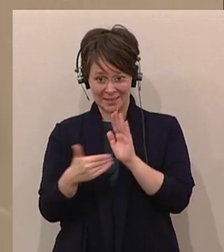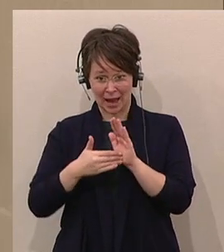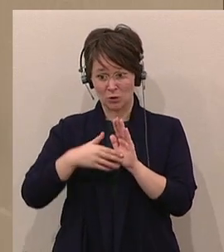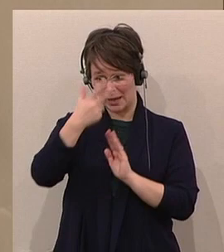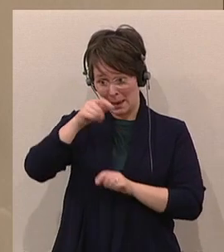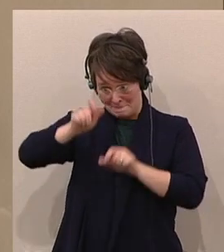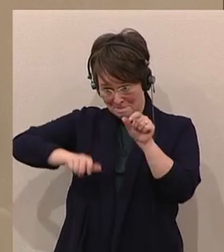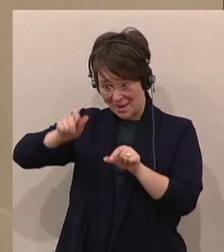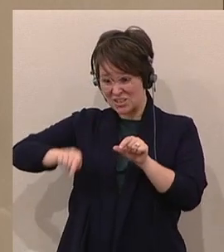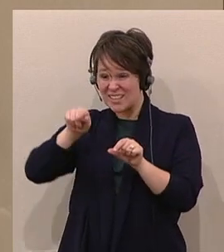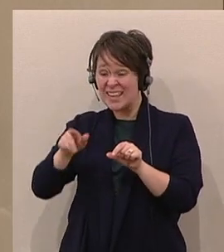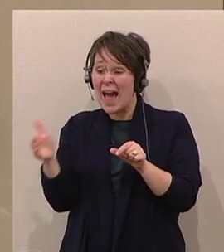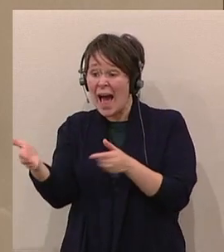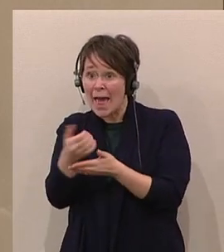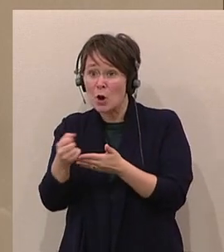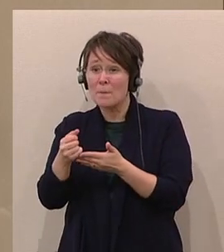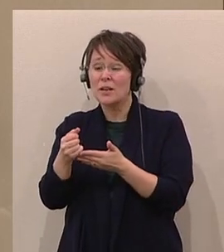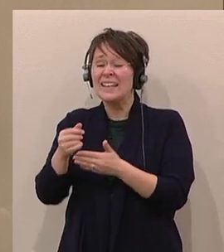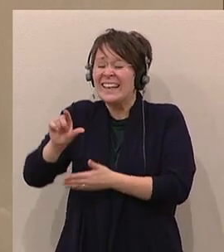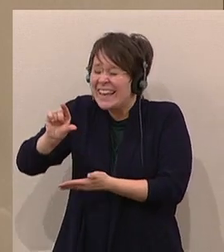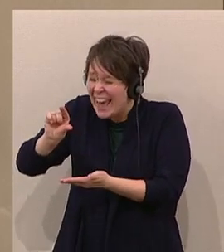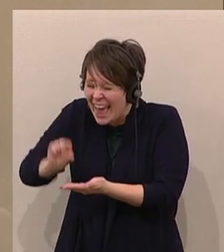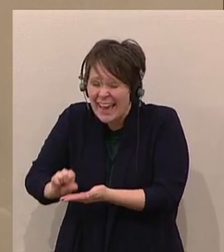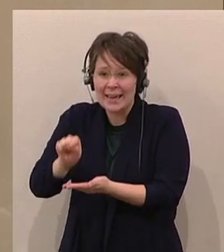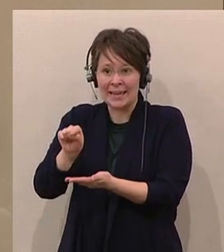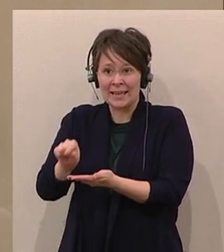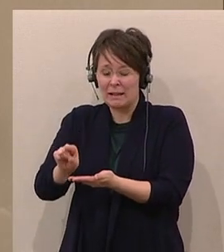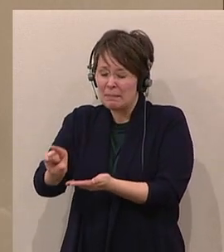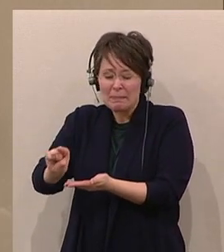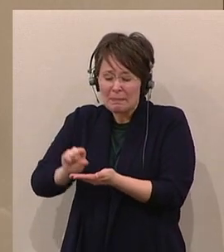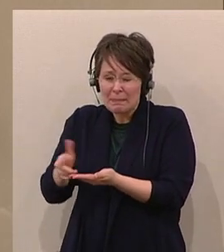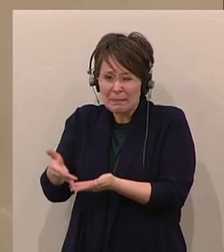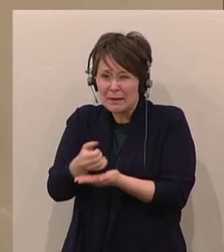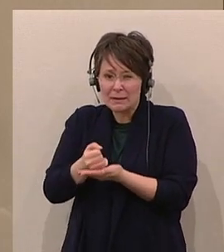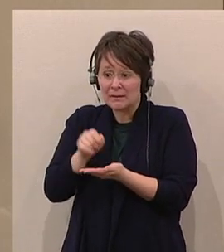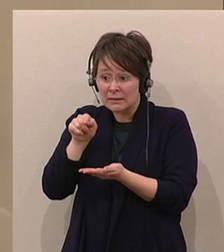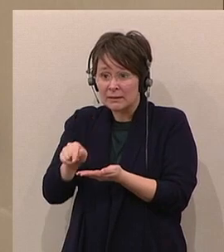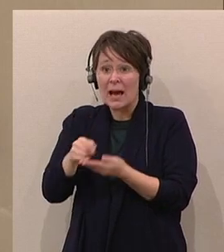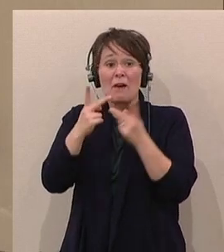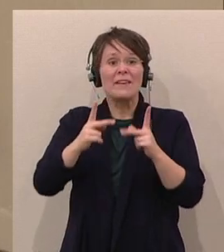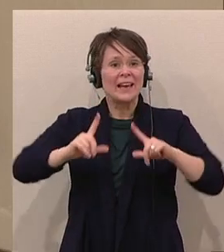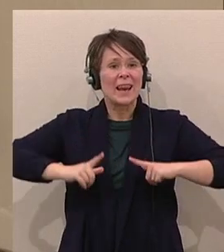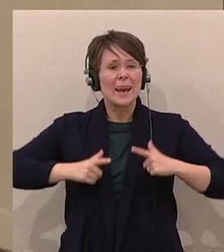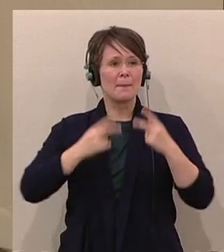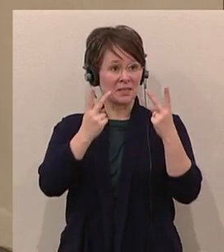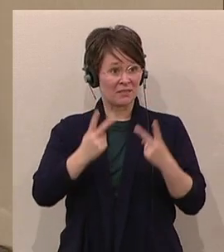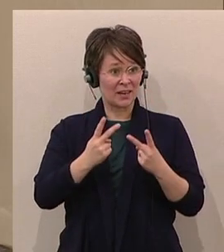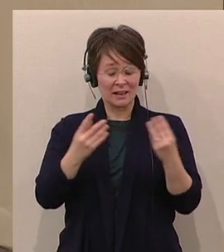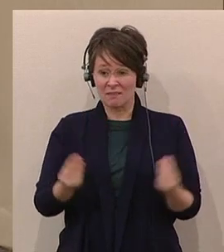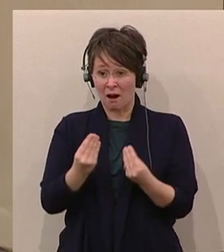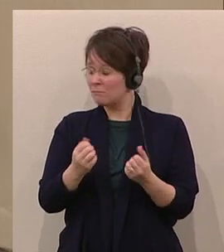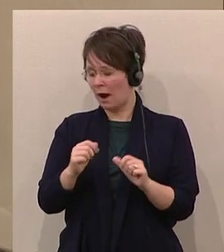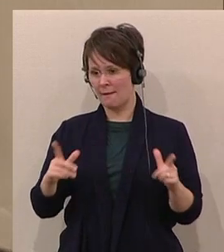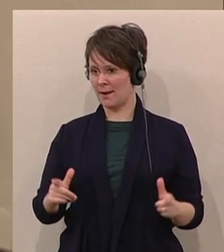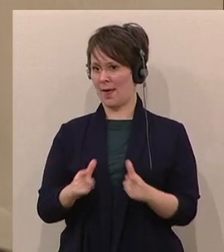ein geringes Einkommen, dass sie sich alle wesentlichen Güter, die man zum Leben braucht, nicht leisten kann. Eine